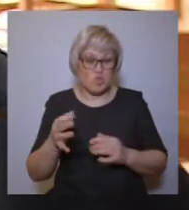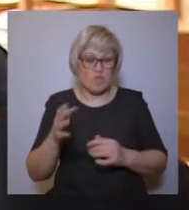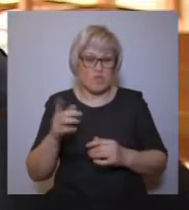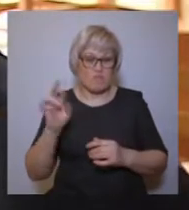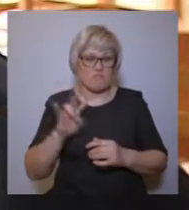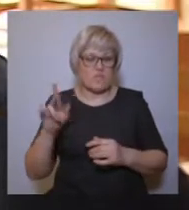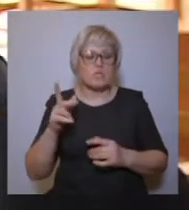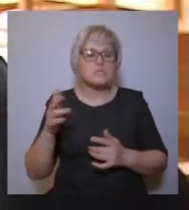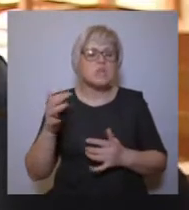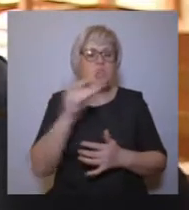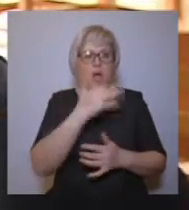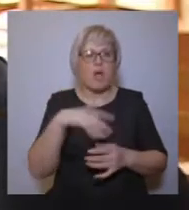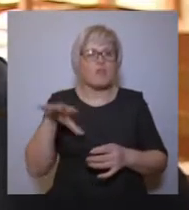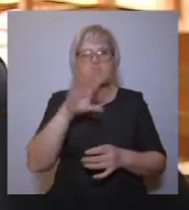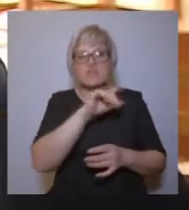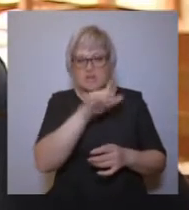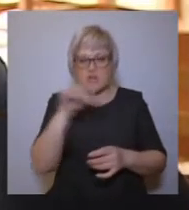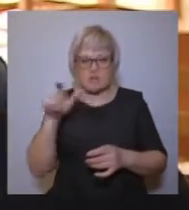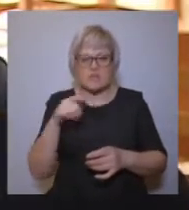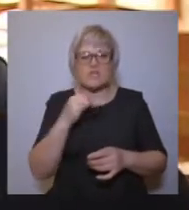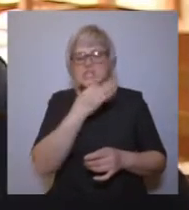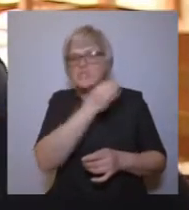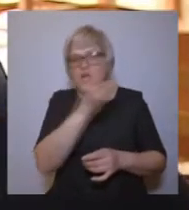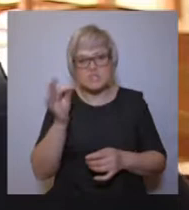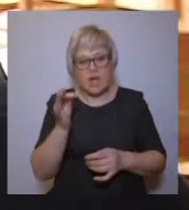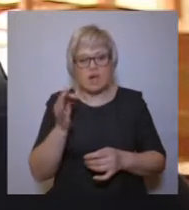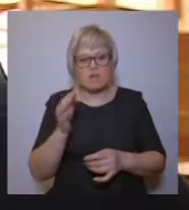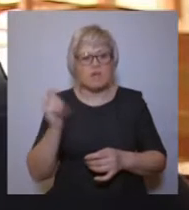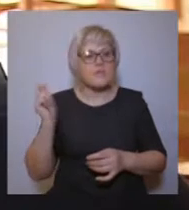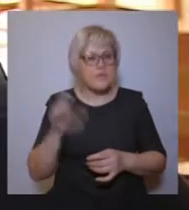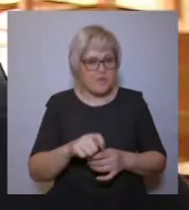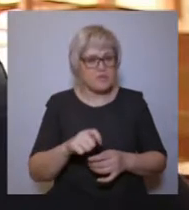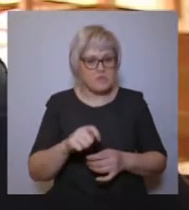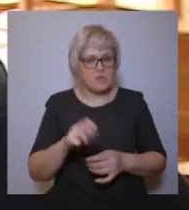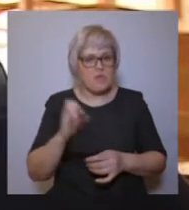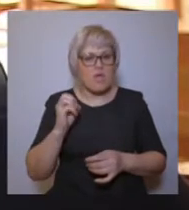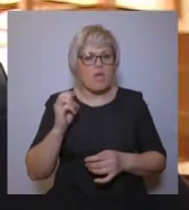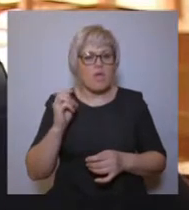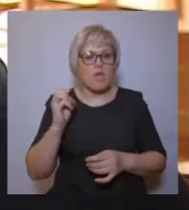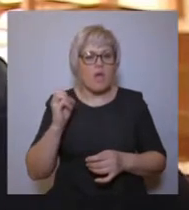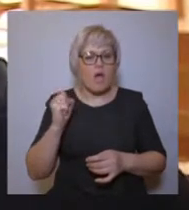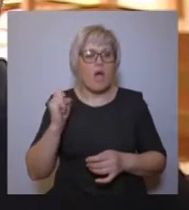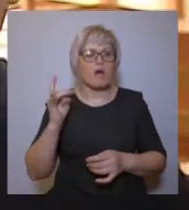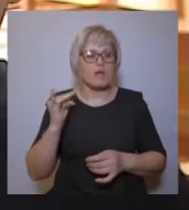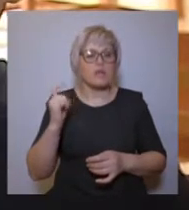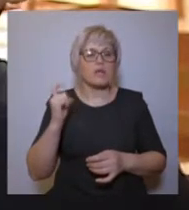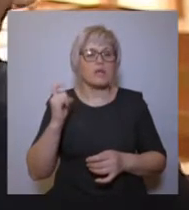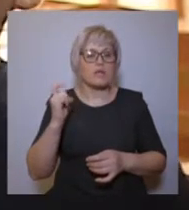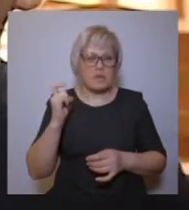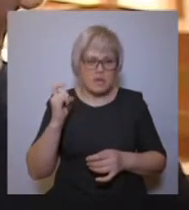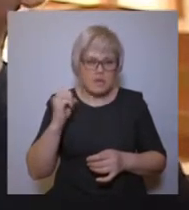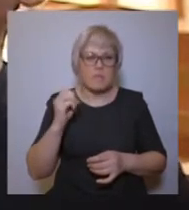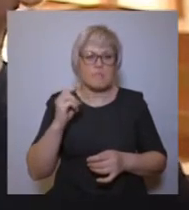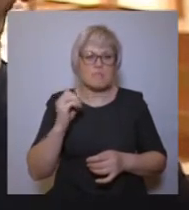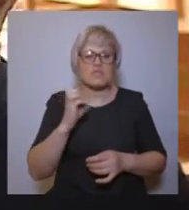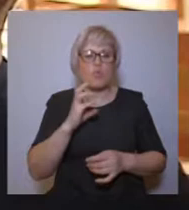А потому что в Березове воевода собрал всех. Как собрал? Ну, престил, что